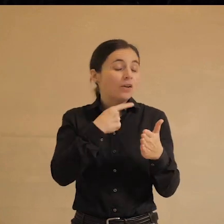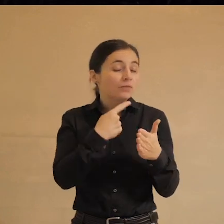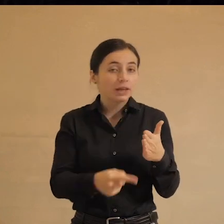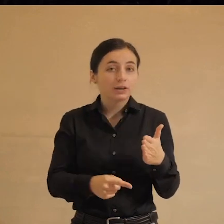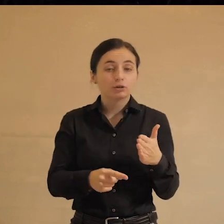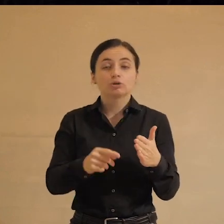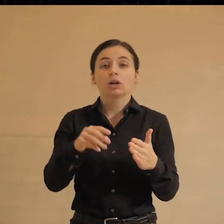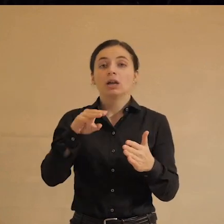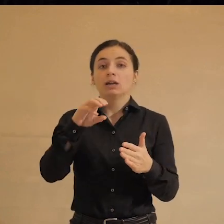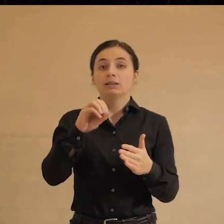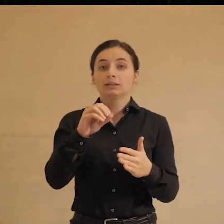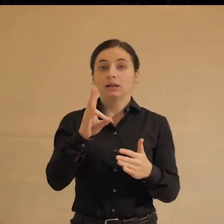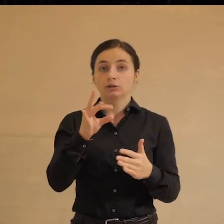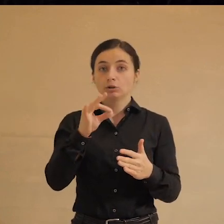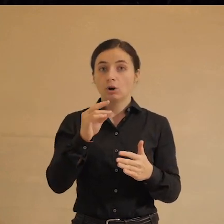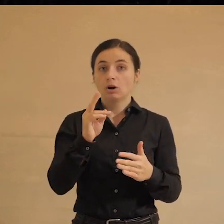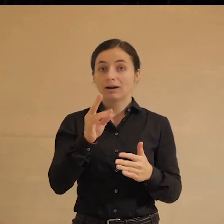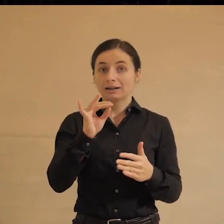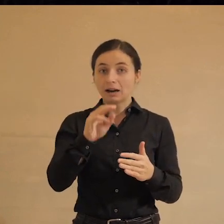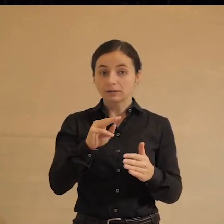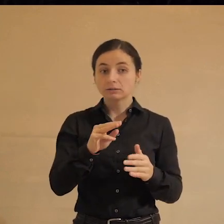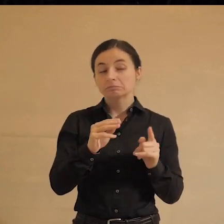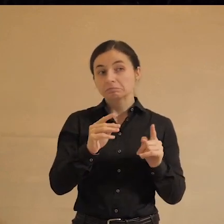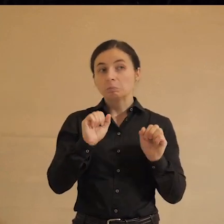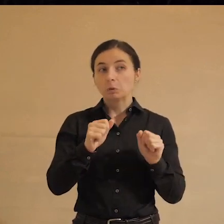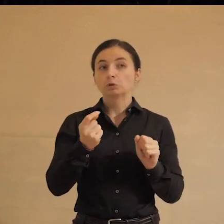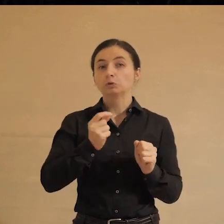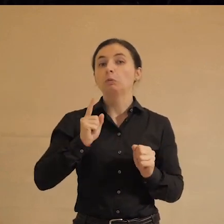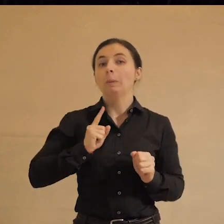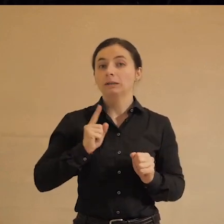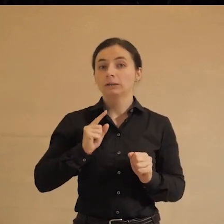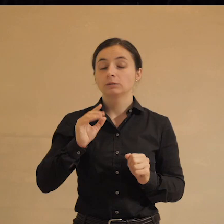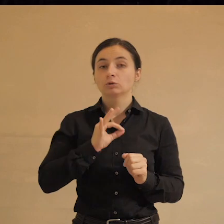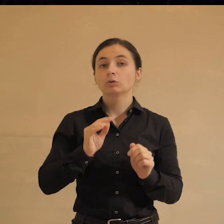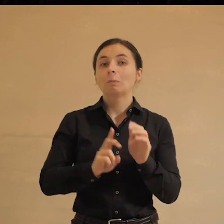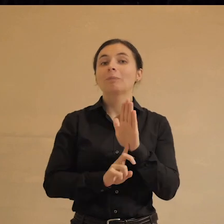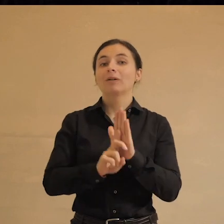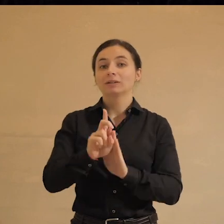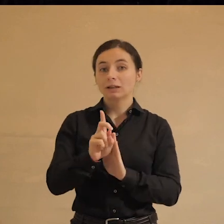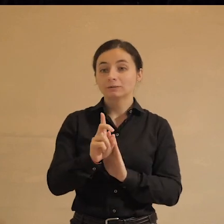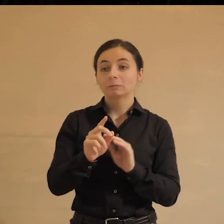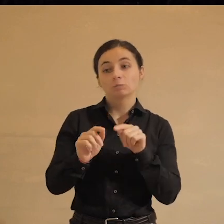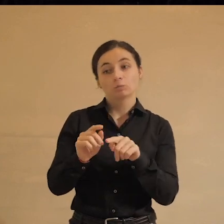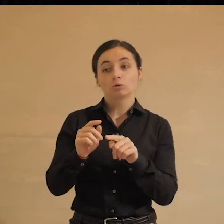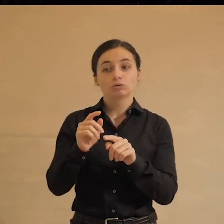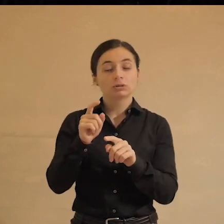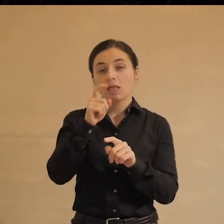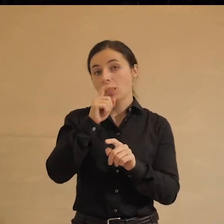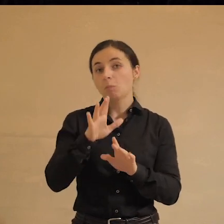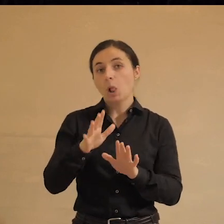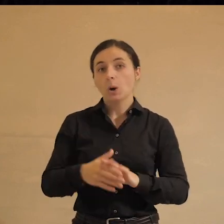технократов, подумаешь, может, лучше пока мы немножко подождем с православными консерваторами. Может быть, это не так и плохо.